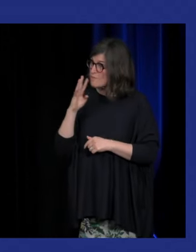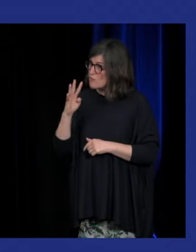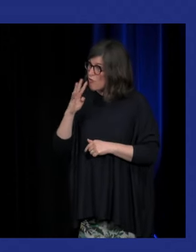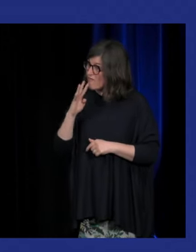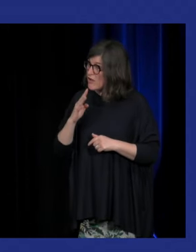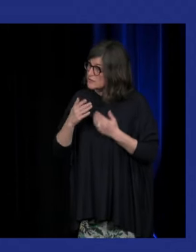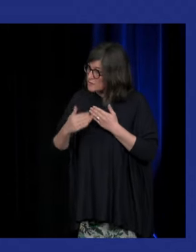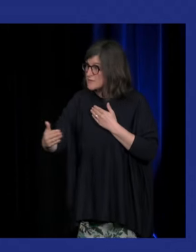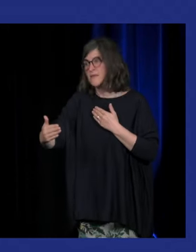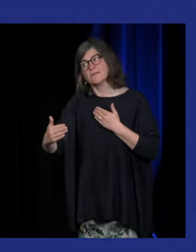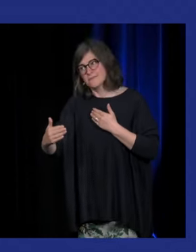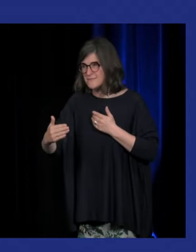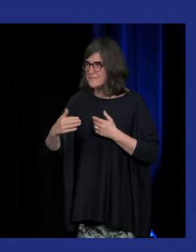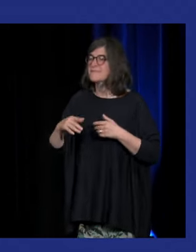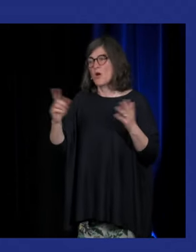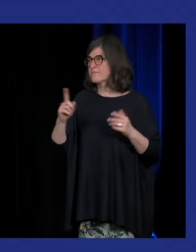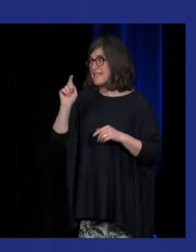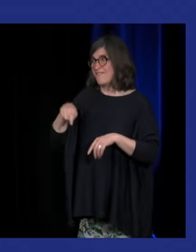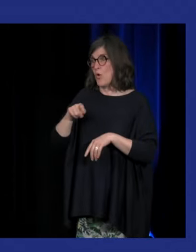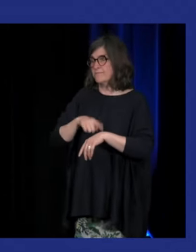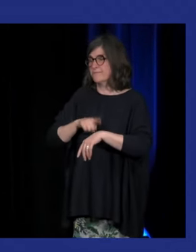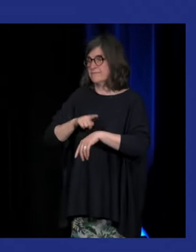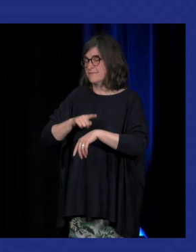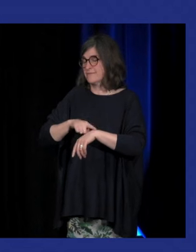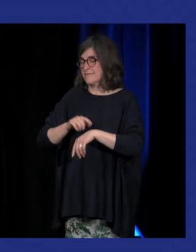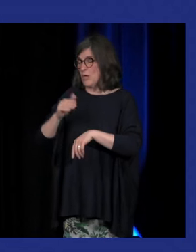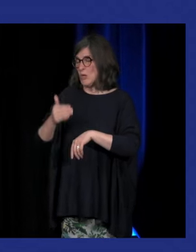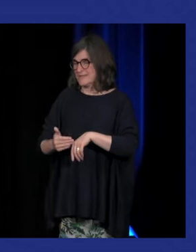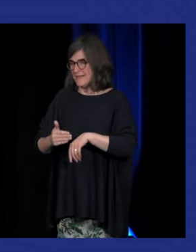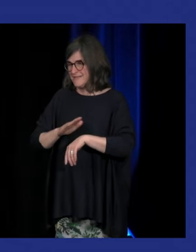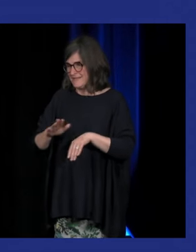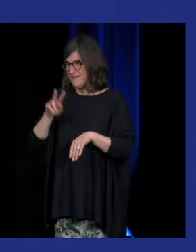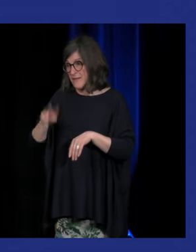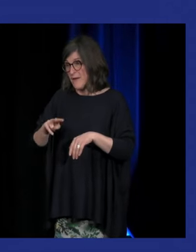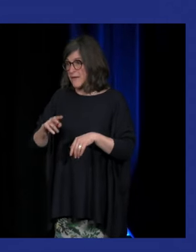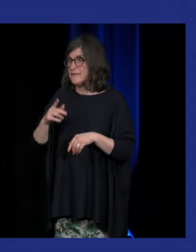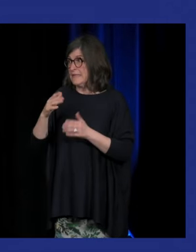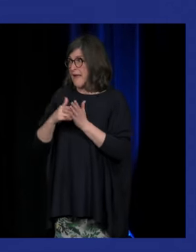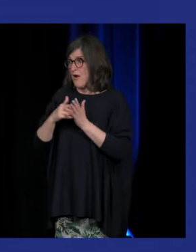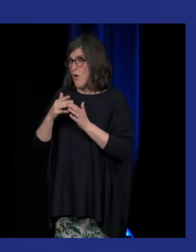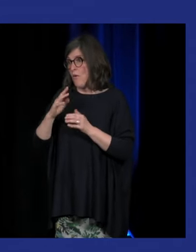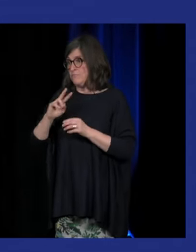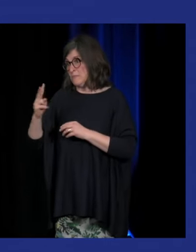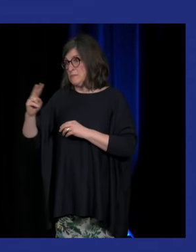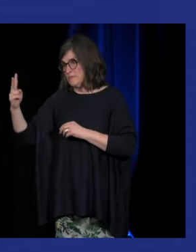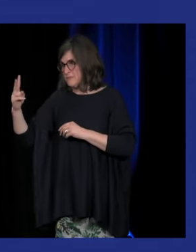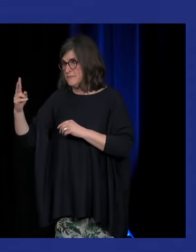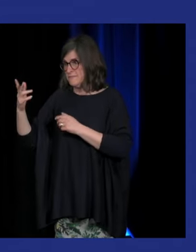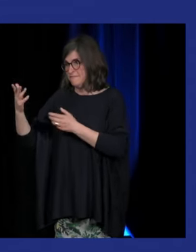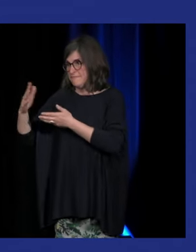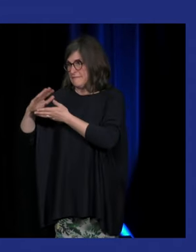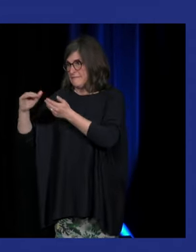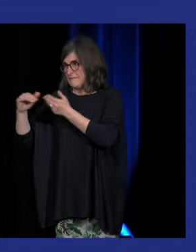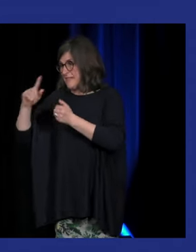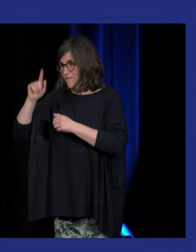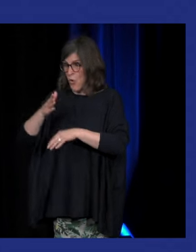donc oui il faut absolument qu'on s'arrête parce qu'il faut encore deux interventions d'autres et la séance doit